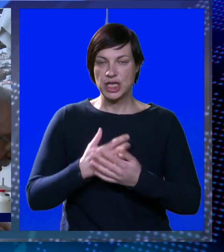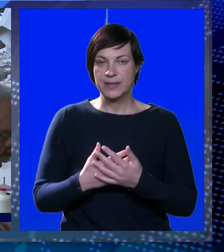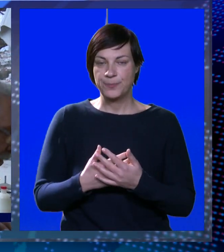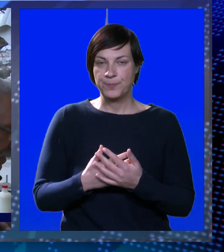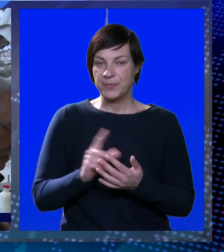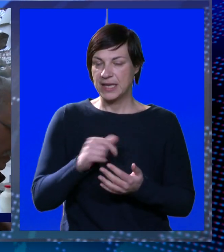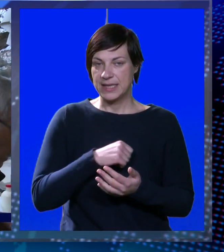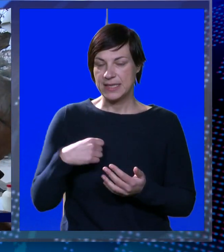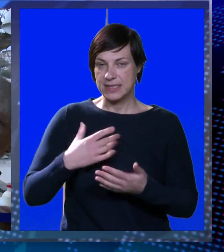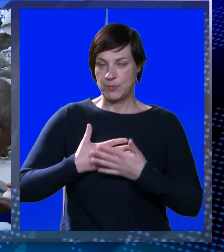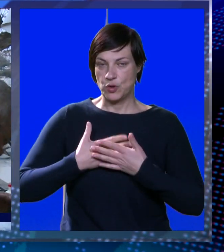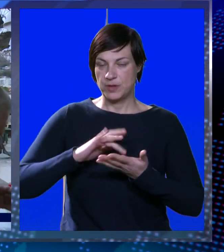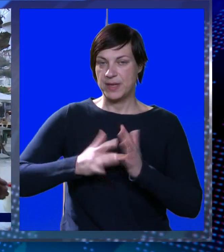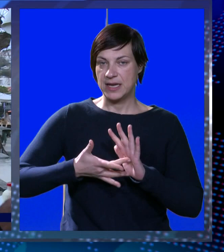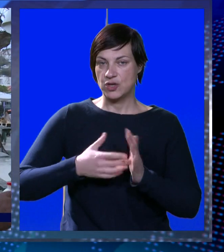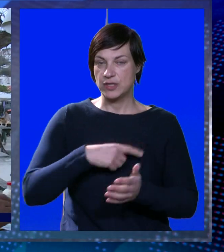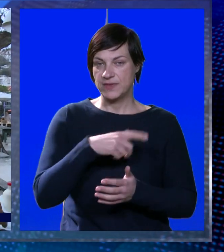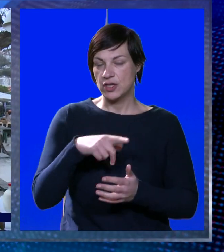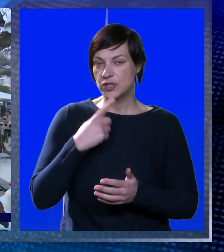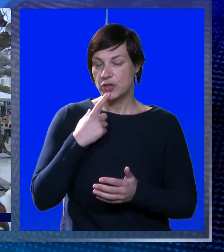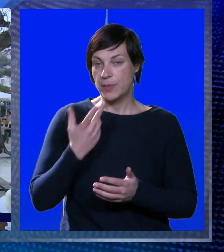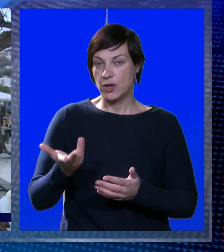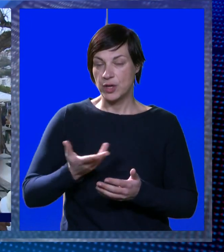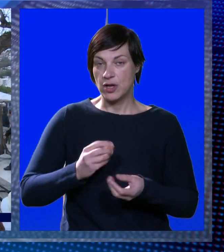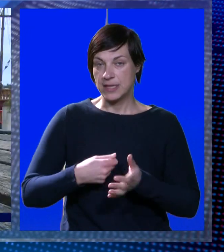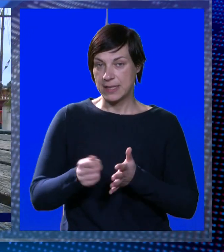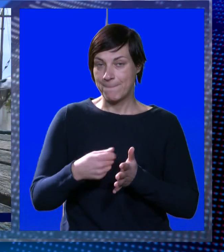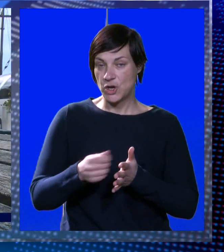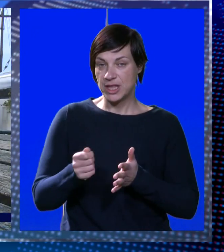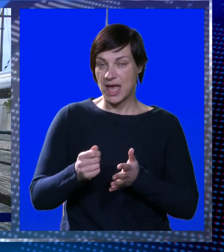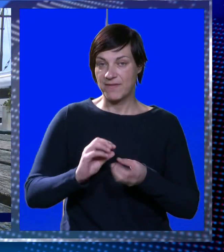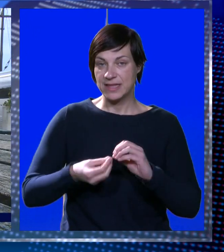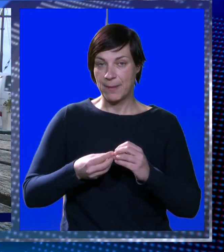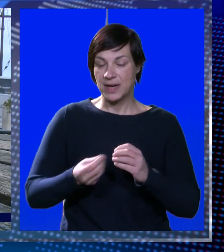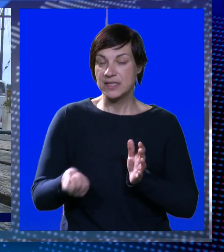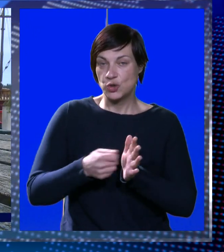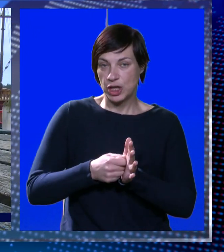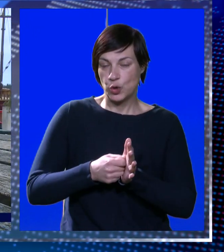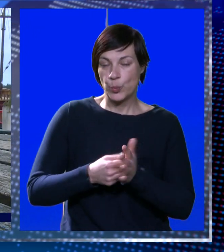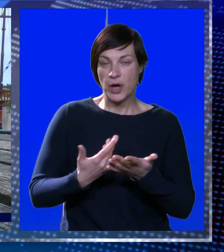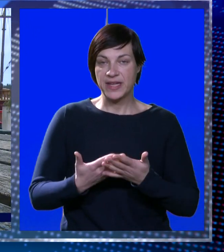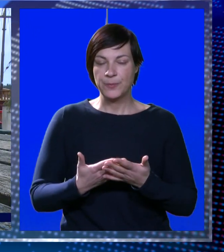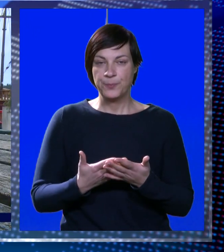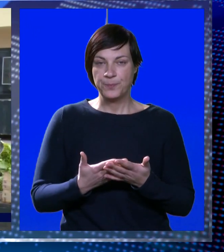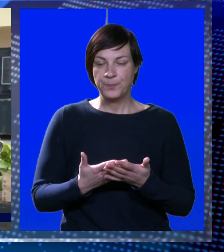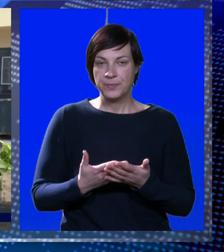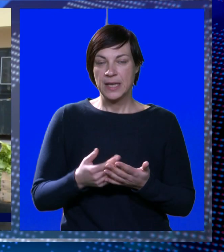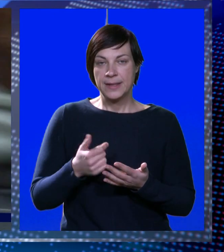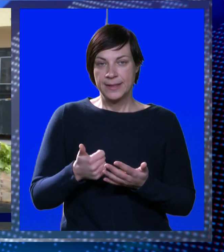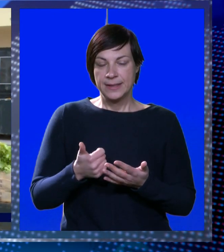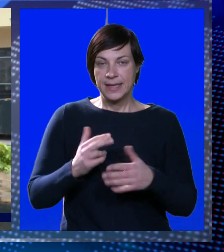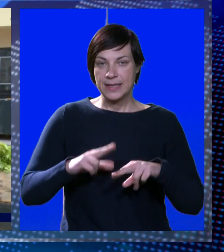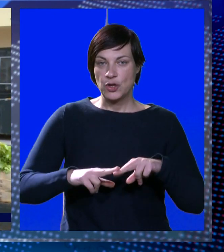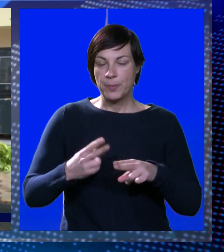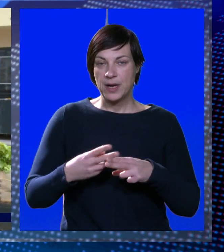podržati. Ne samo kod mene, nego svi tu ljudi koji dolaze i kupovati, koji prodaju, da je